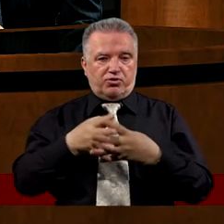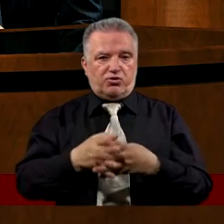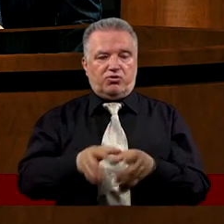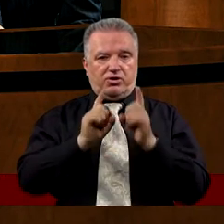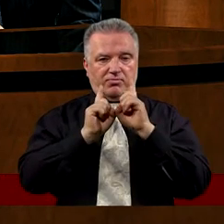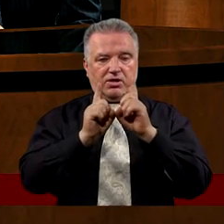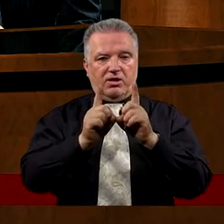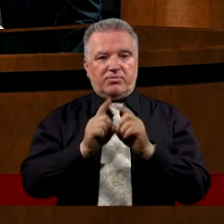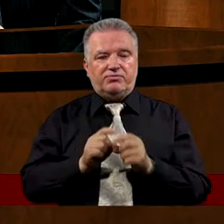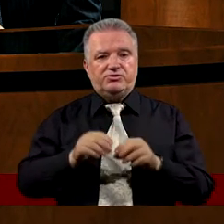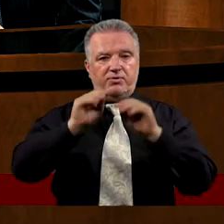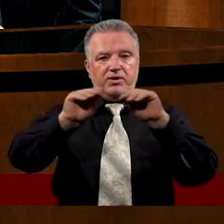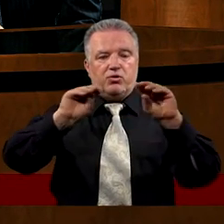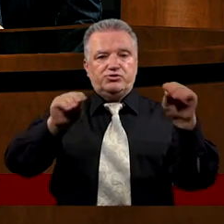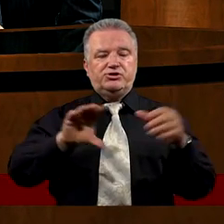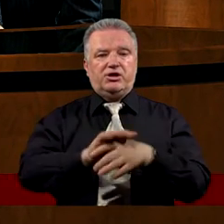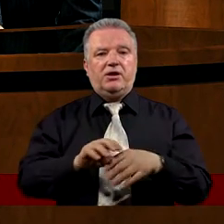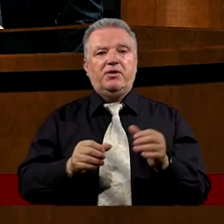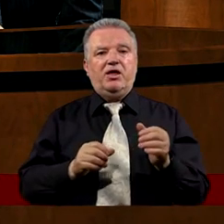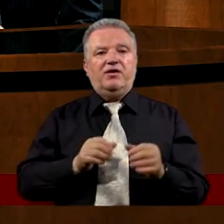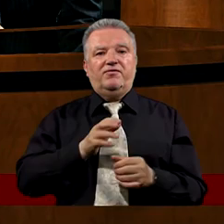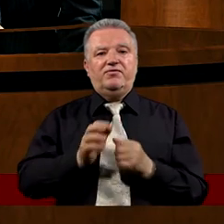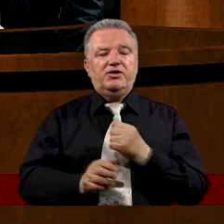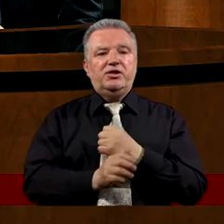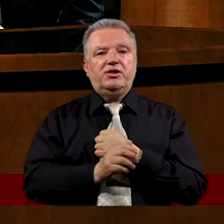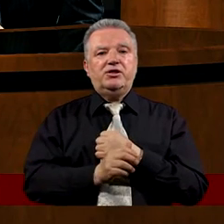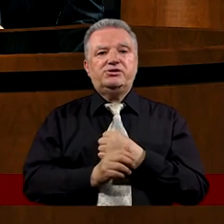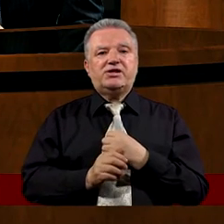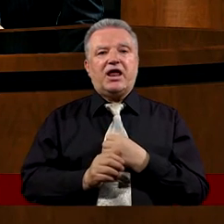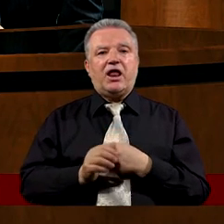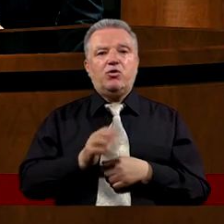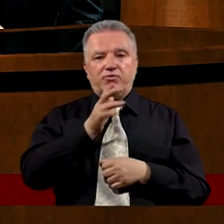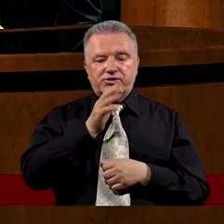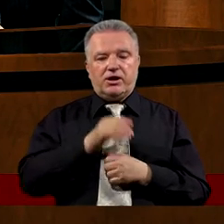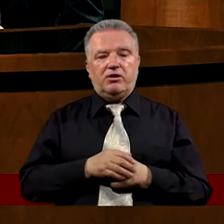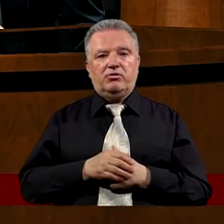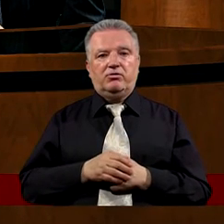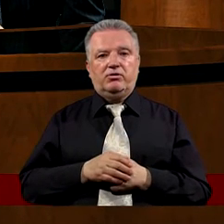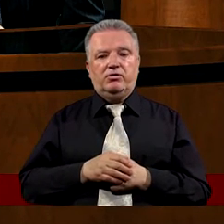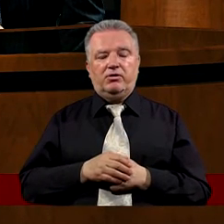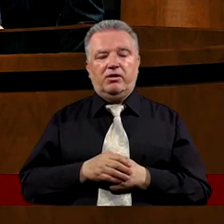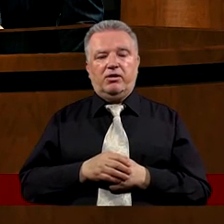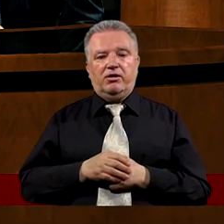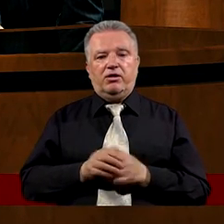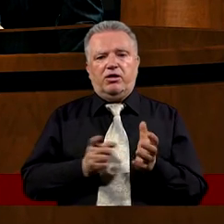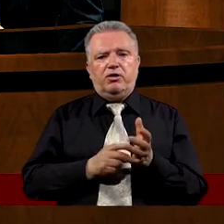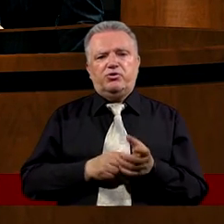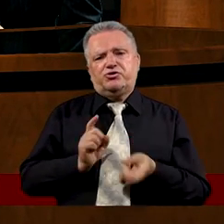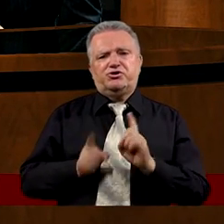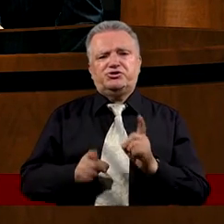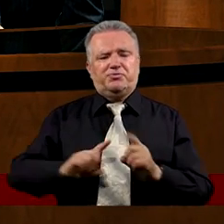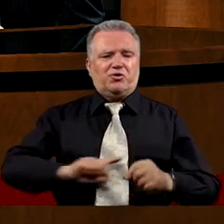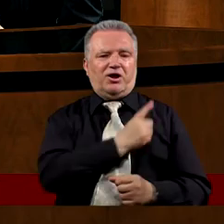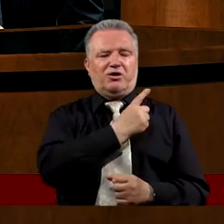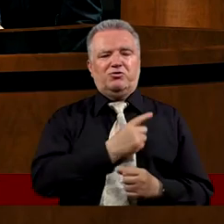nauczycielem Izraelu Czy jest kapłanem lewitą Choćby może prorokiem Piotr dosyć szybko